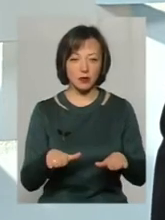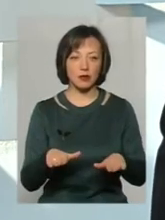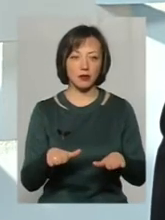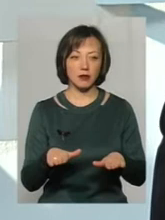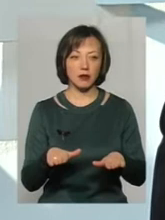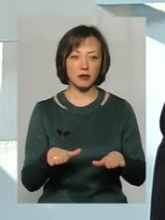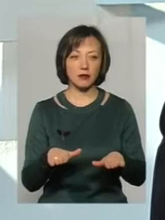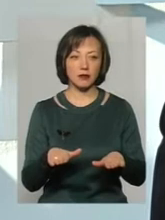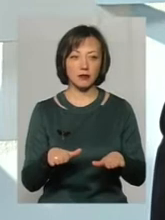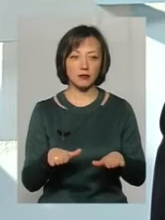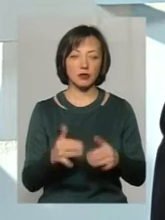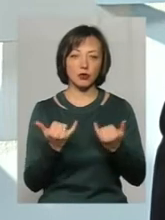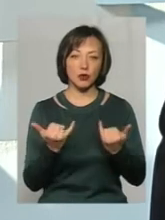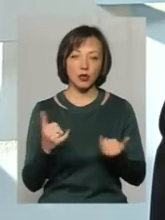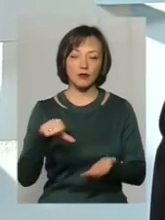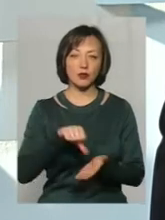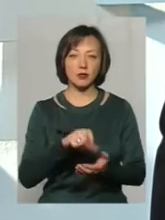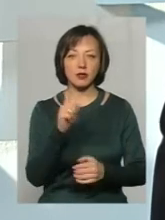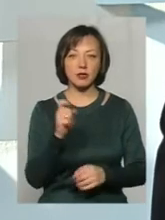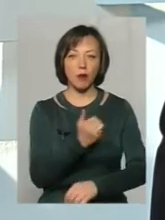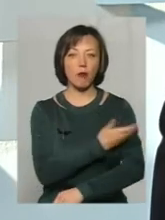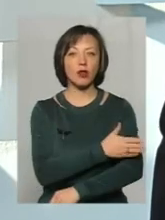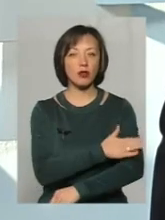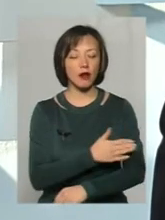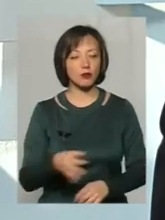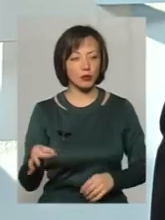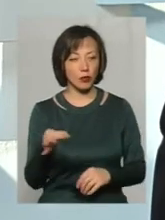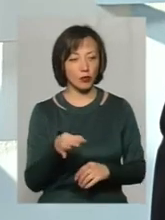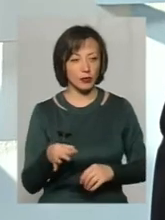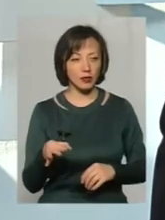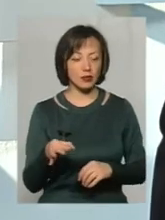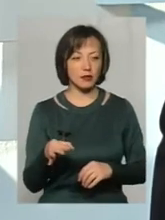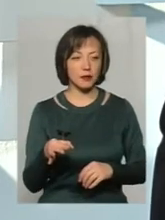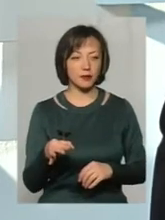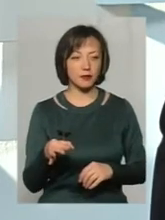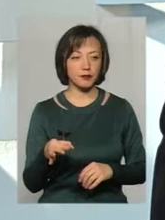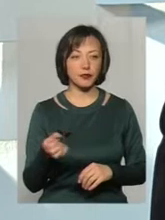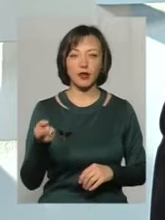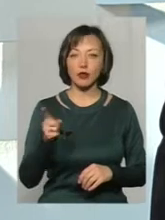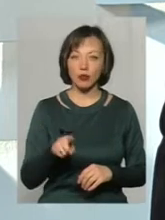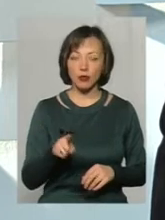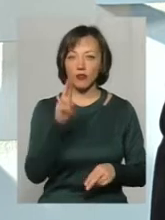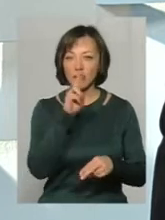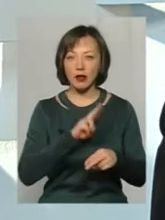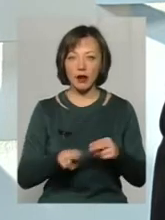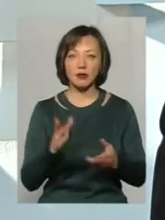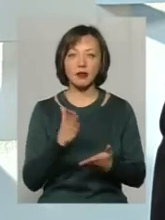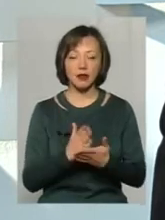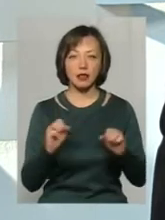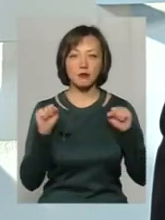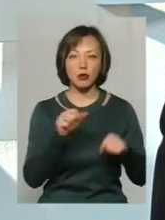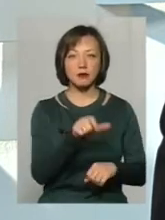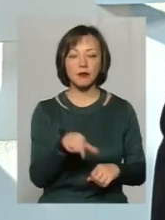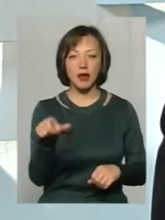Алтухова, вони сьогодні виступають за Полтавську область. Тому втрати є спортсменів,